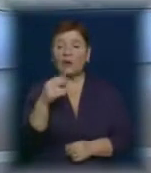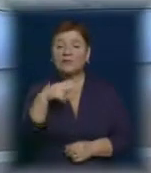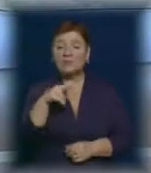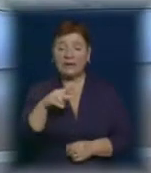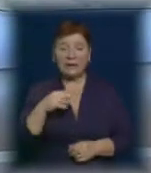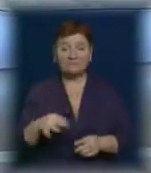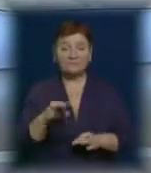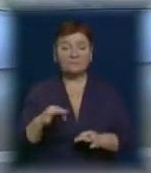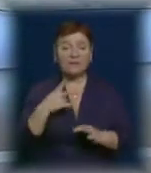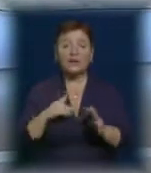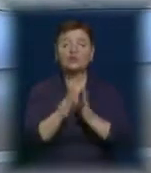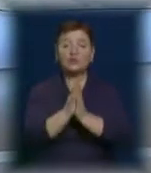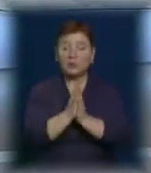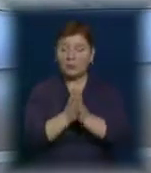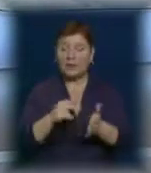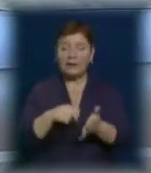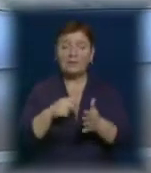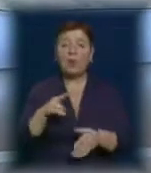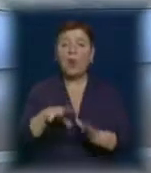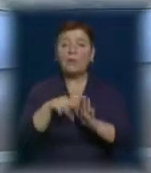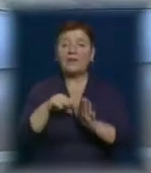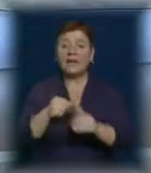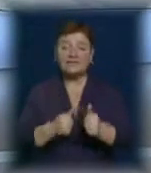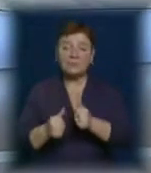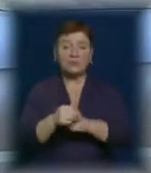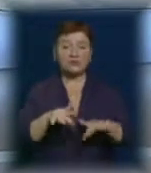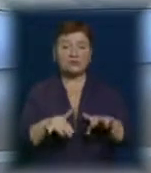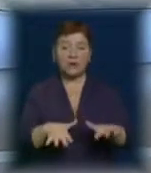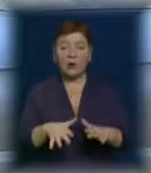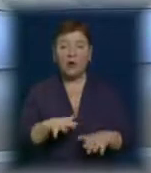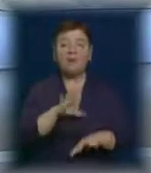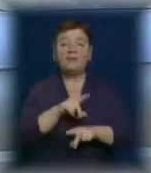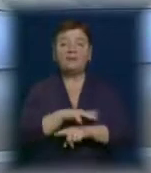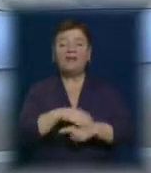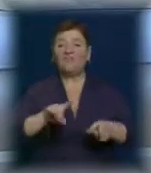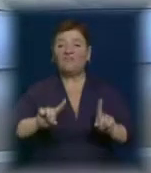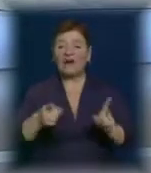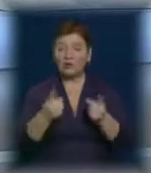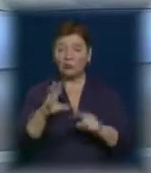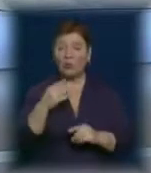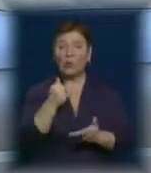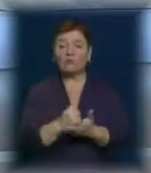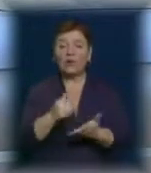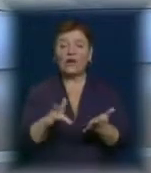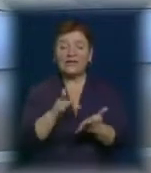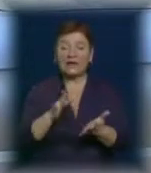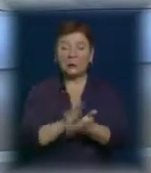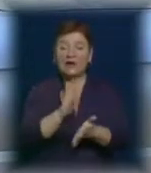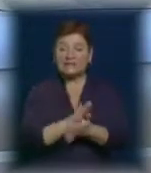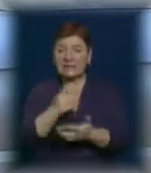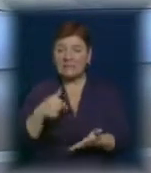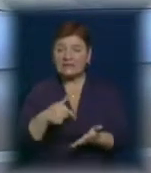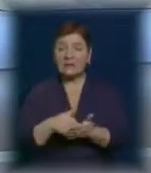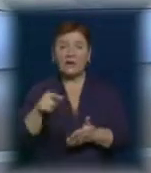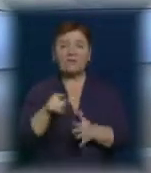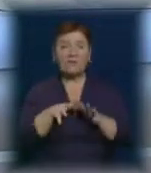прокуратура звернулася з клопотанням про обрання запобіжного заходу тримання під вартою головному редактору місцевої газети. В ній